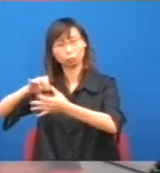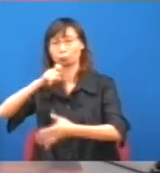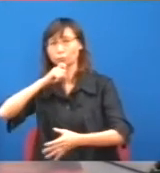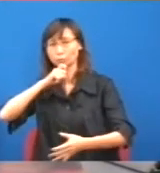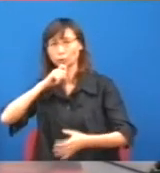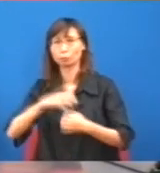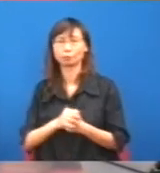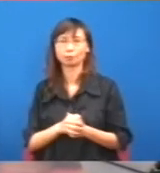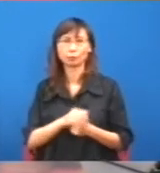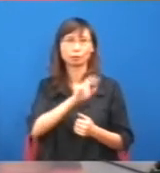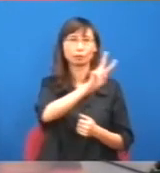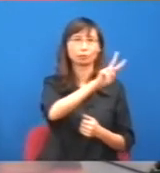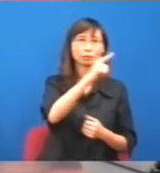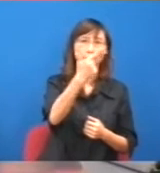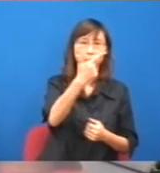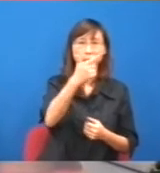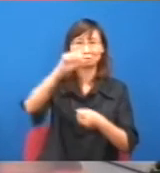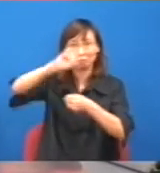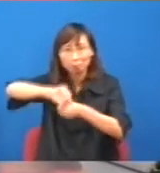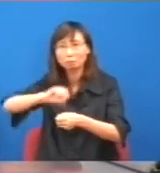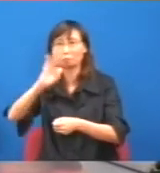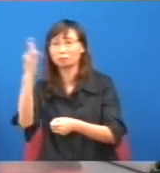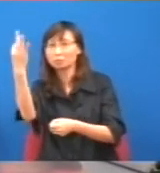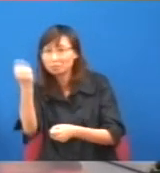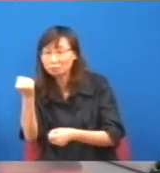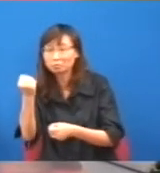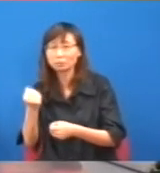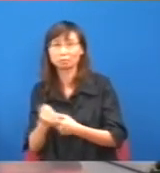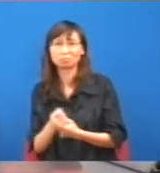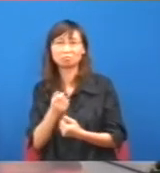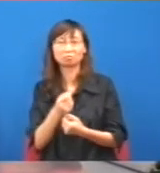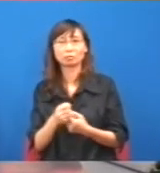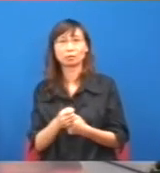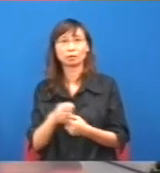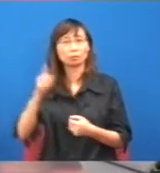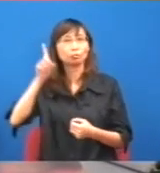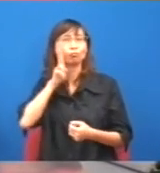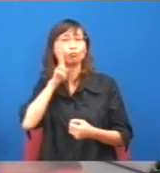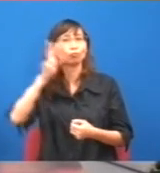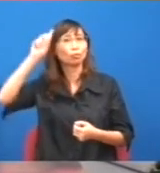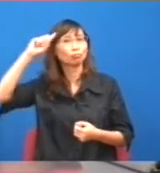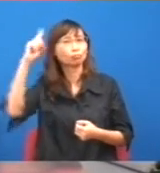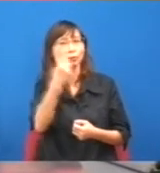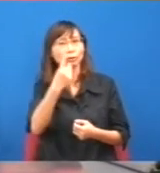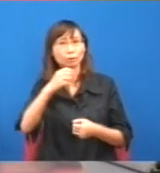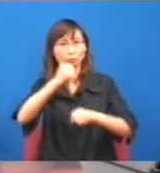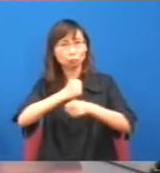三十元那麽大包,即是每日加,如果你做八個聰,每日加十六元給你,